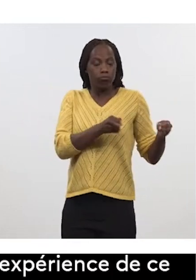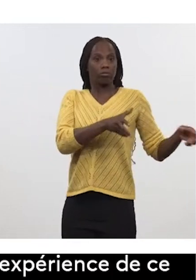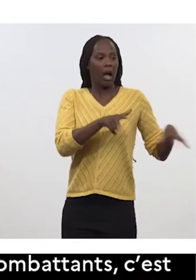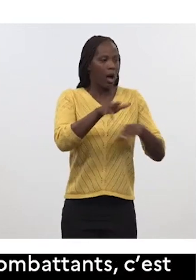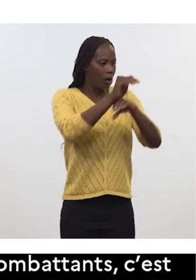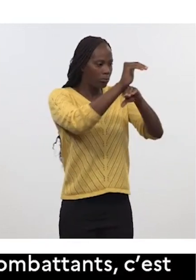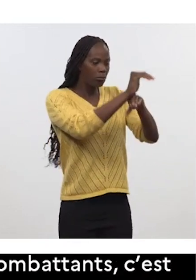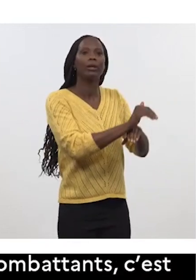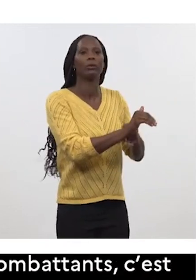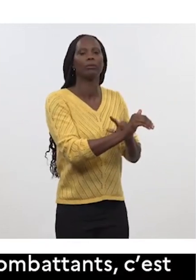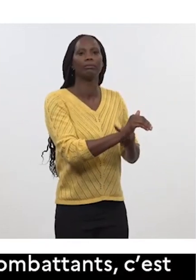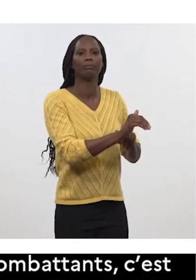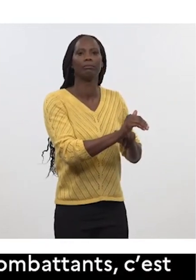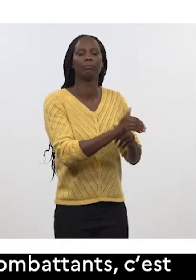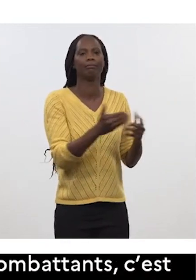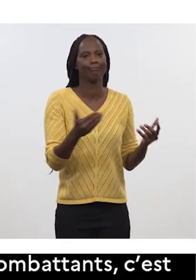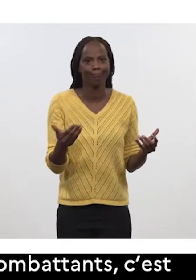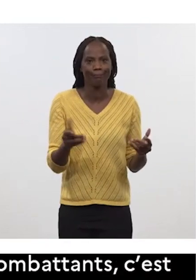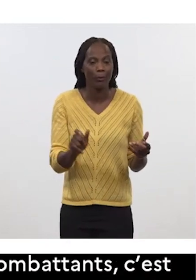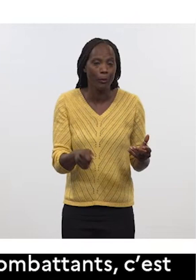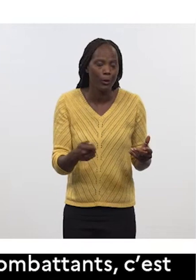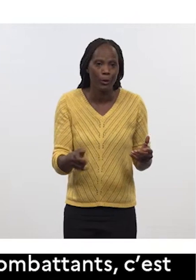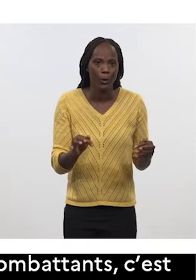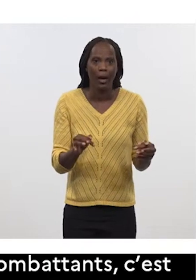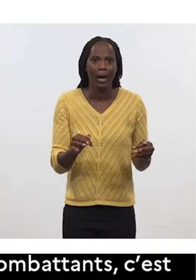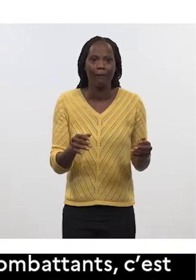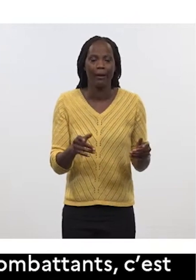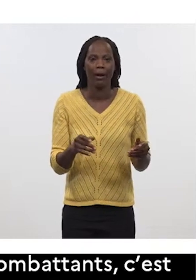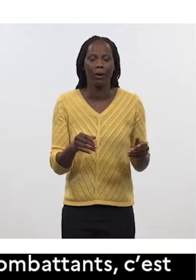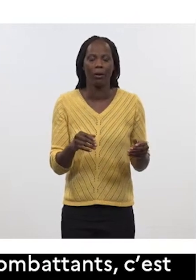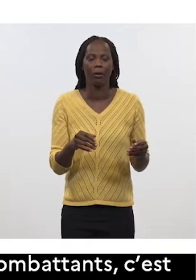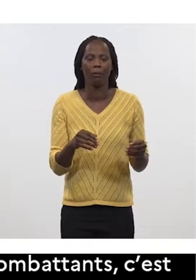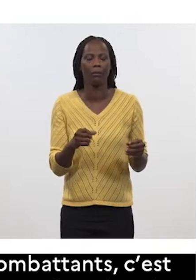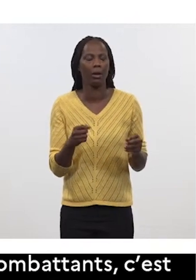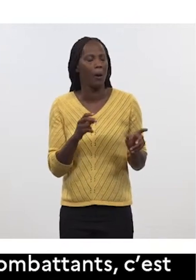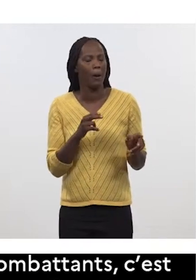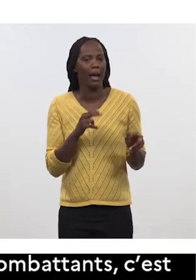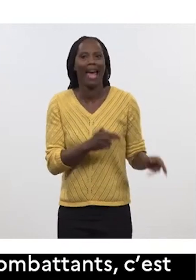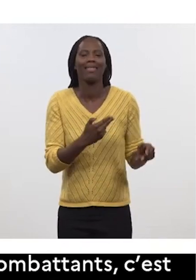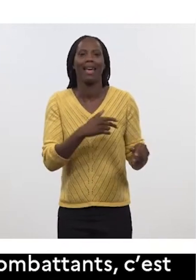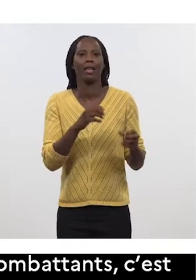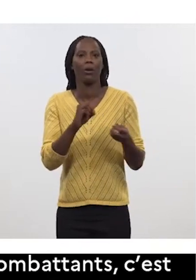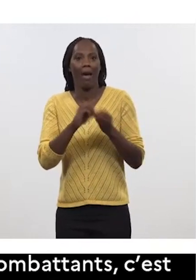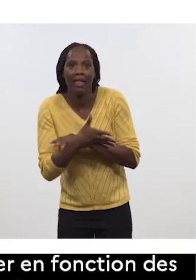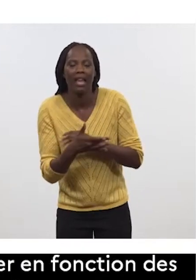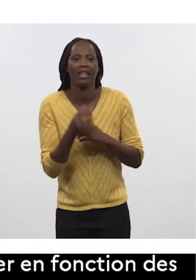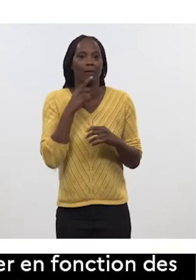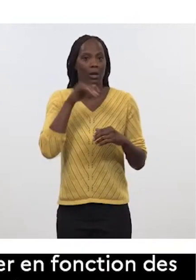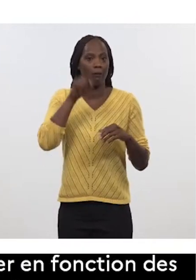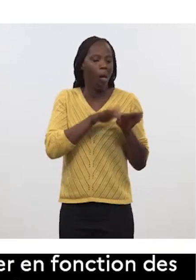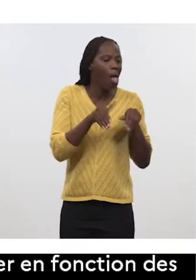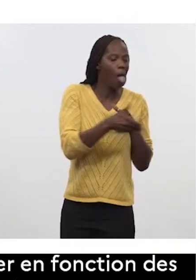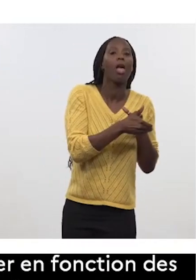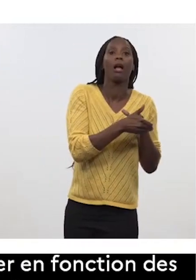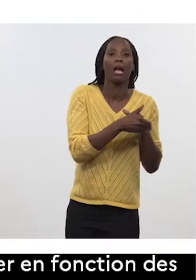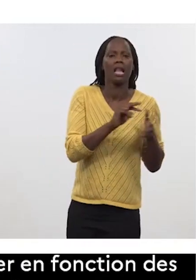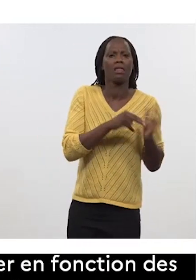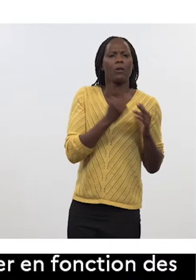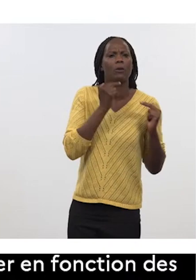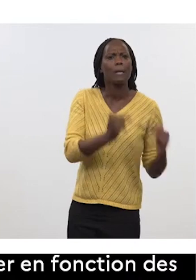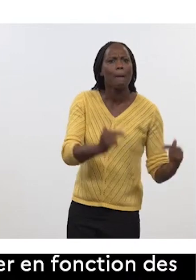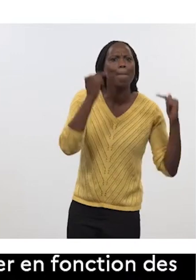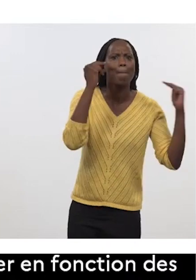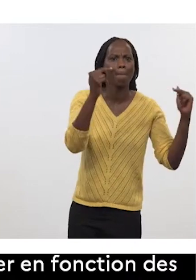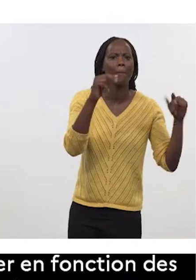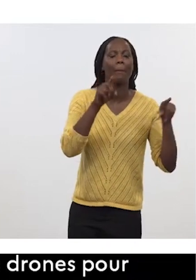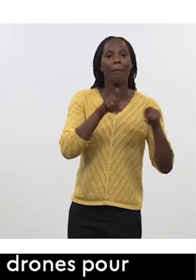Et évidemment, tout le sujet de la menace cyber, pour avoir non seulement des technologies qui sont évidemment à la pointe, mais qui ne sont